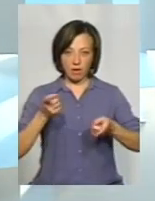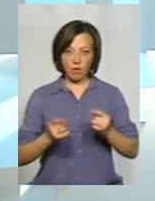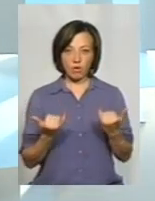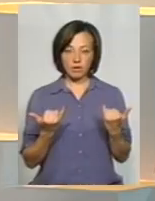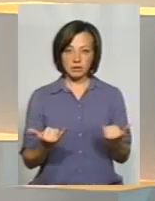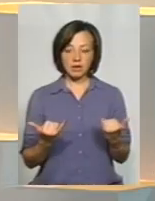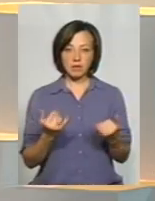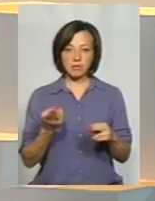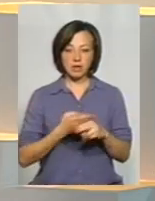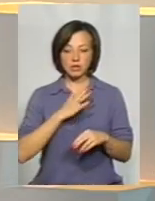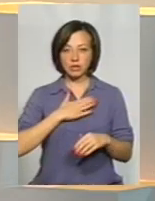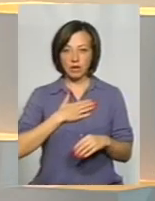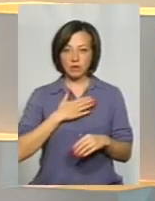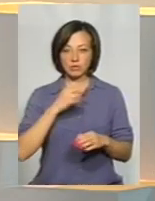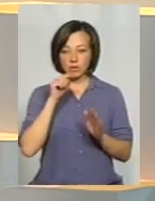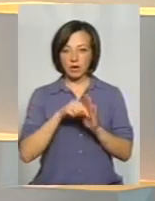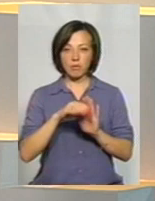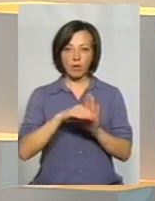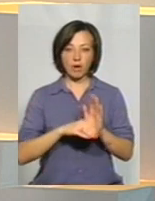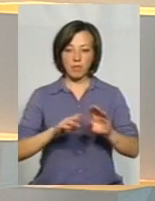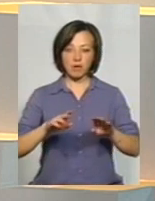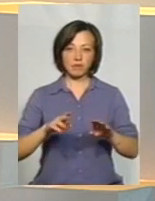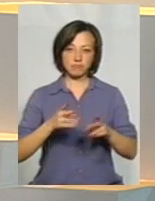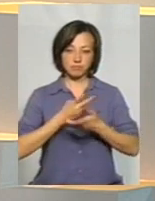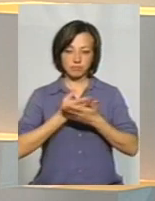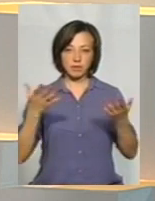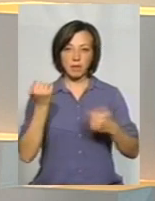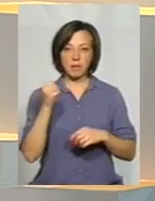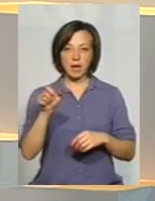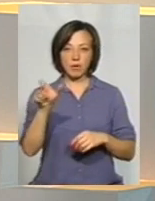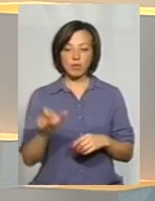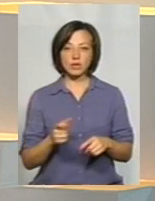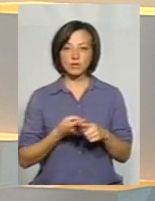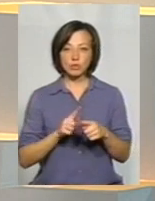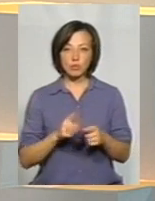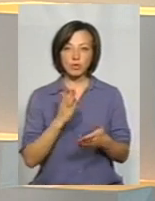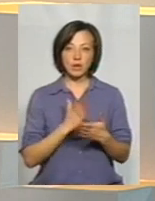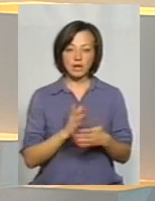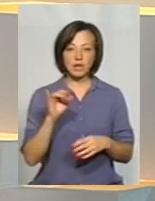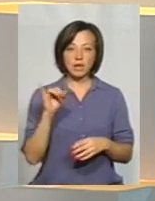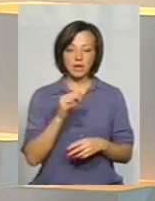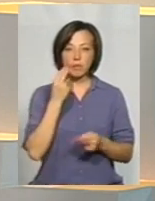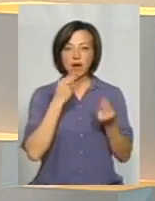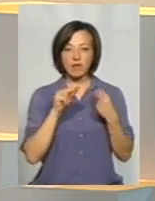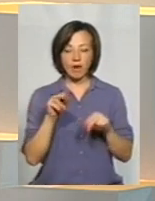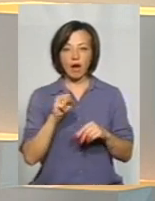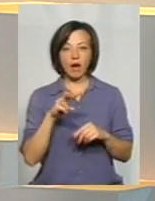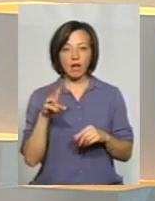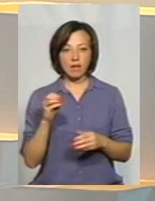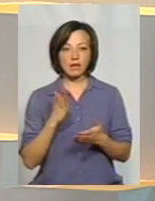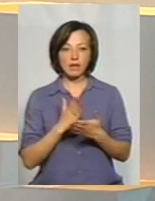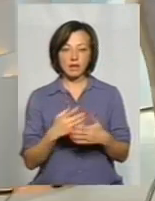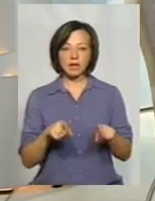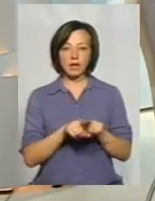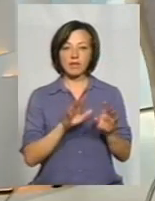нашого, і сама програма видає переможця. Тобто, в цьому є і перевага. Але існують